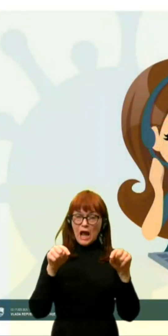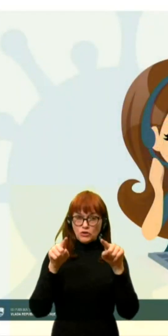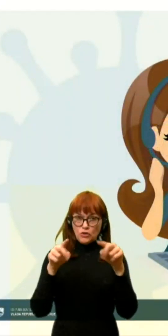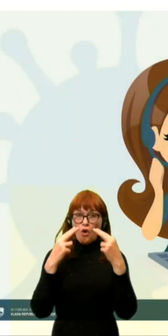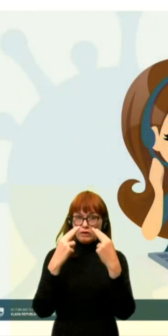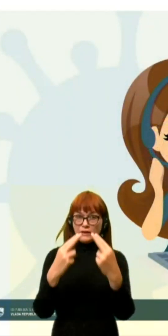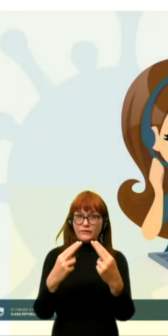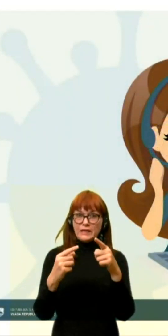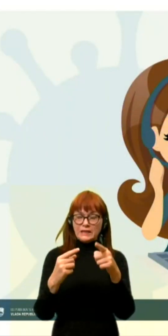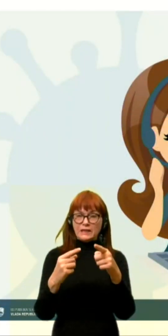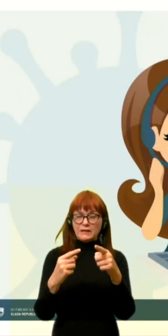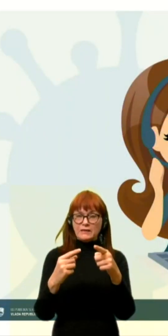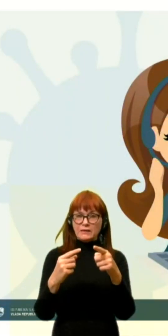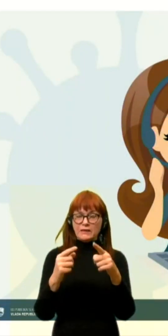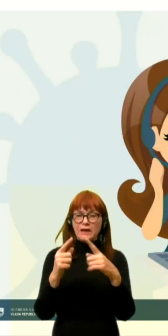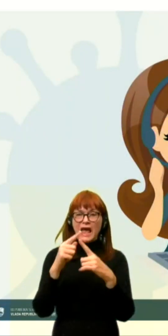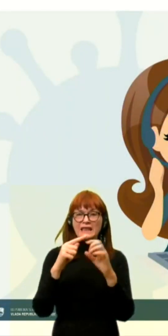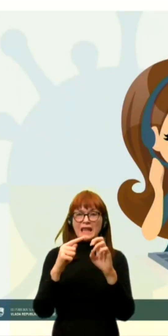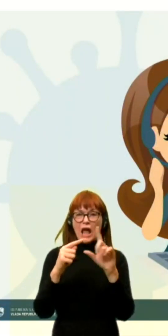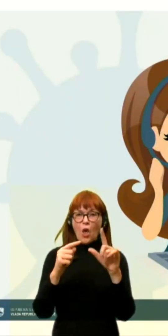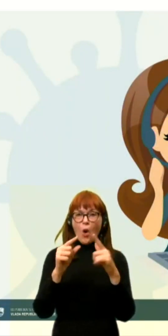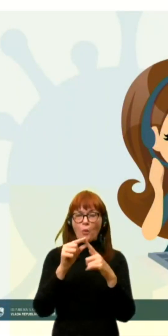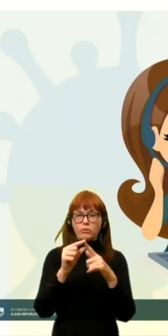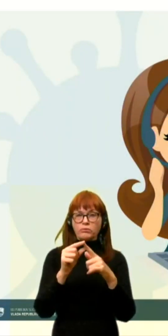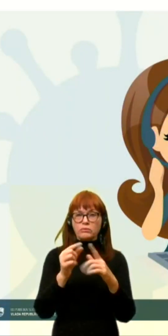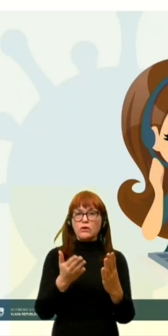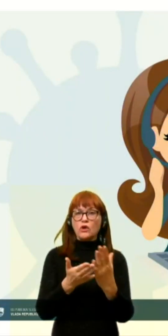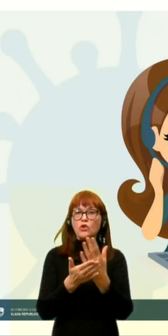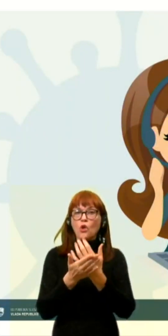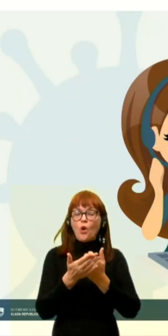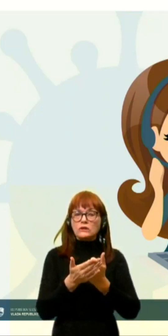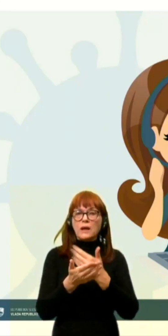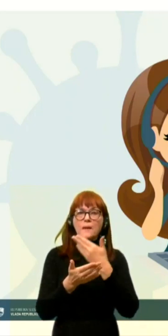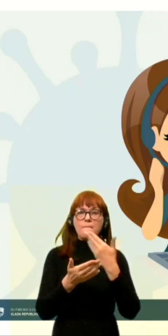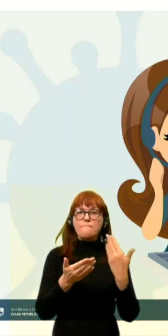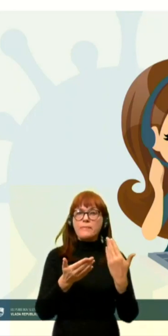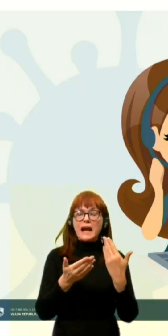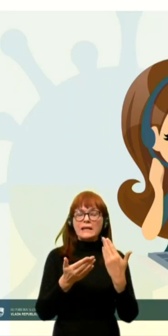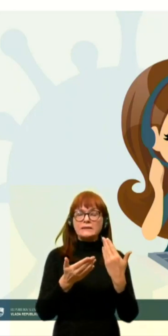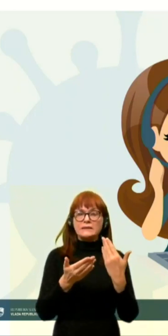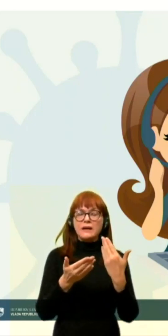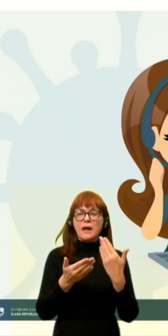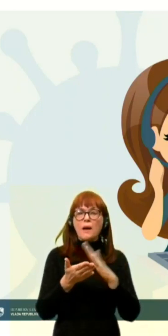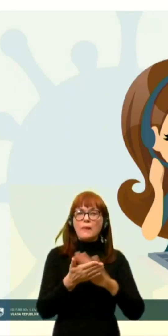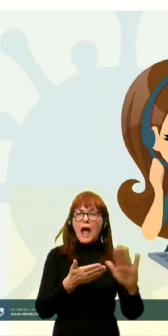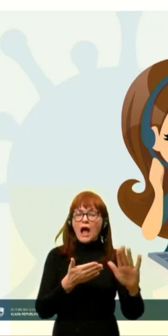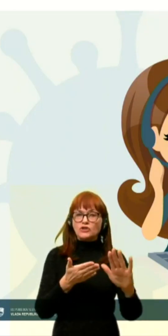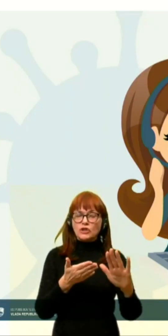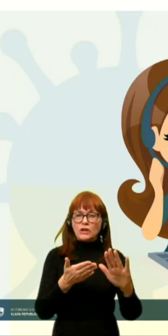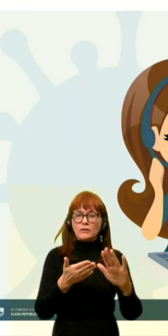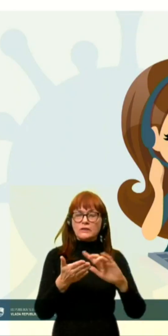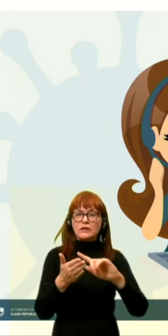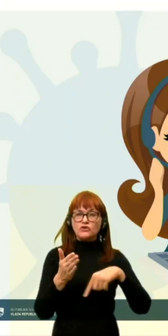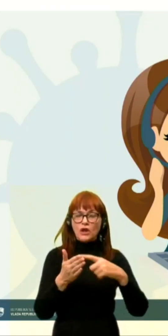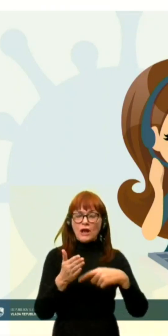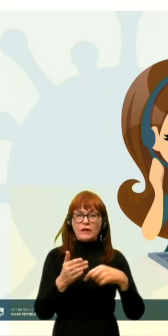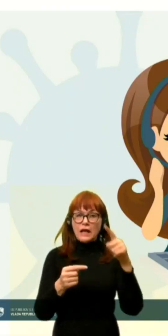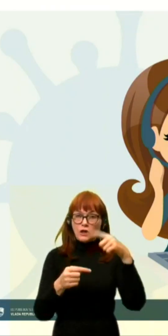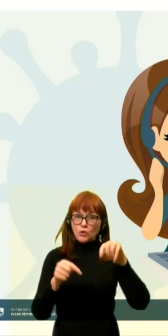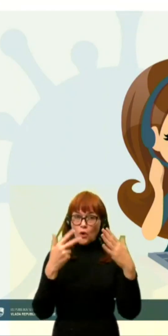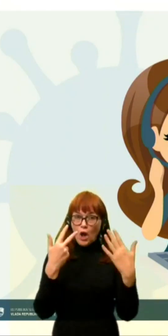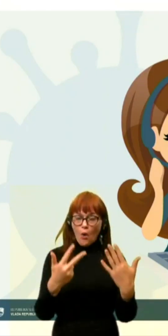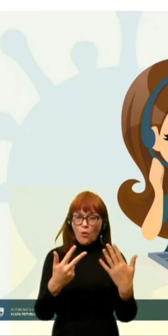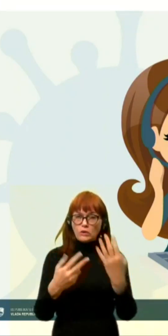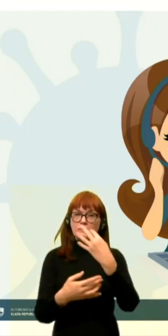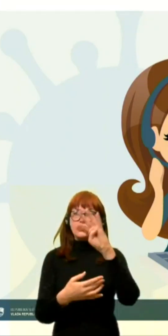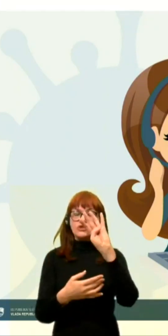telop. Dosegljiv je na brezplačni telefonski številki nič 80, 14